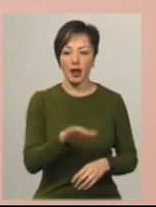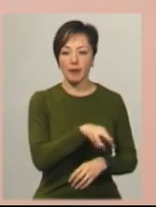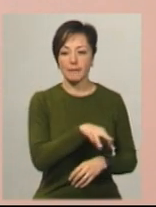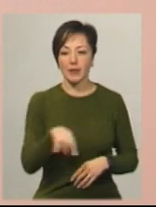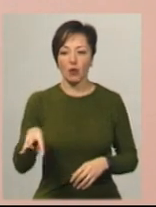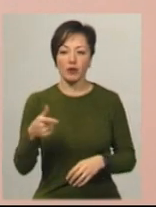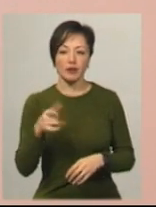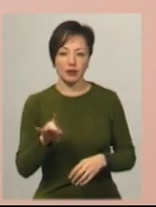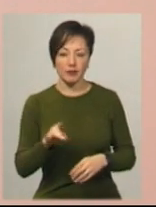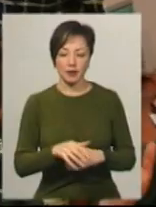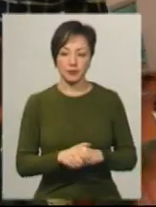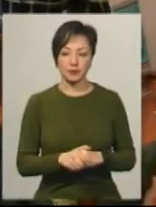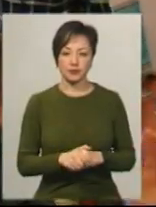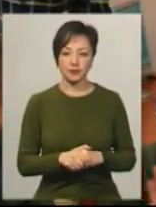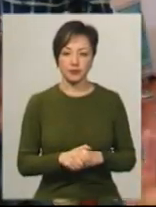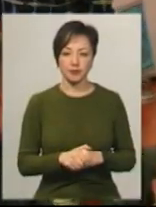грн.